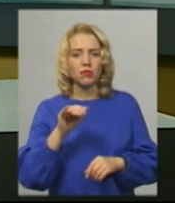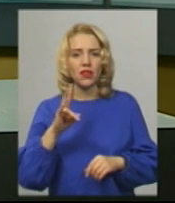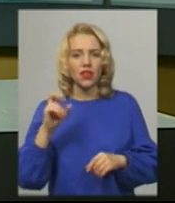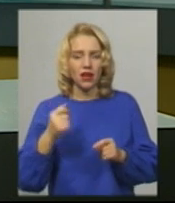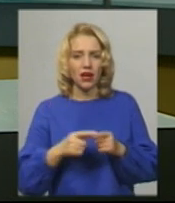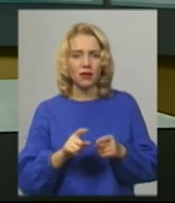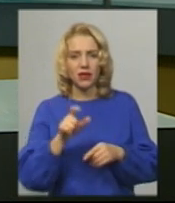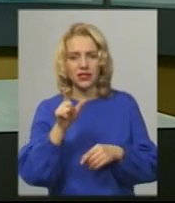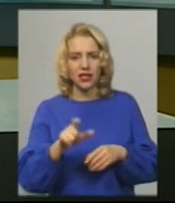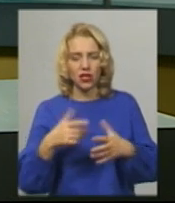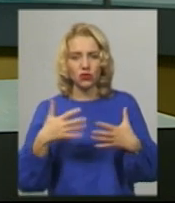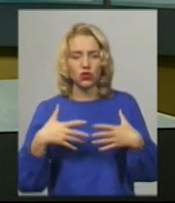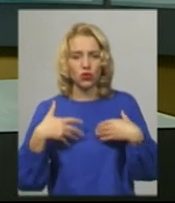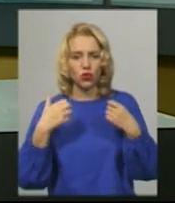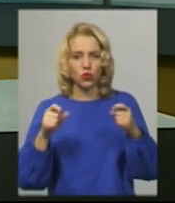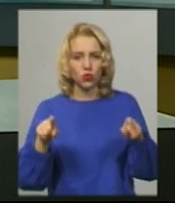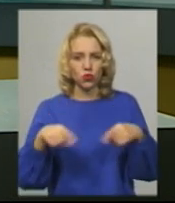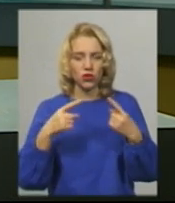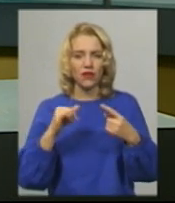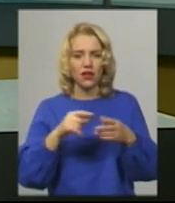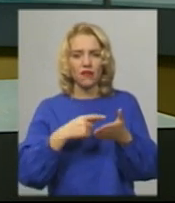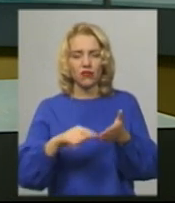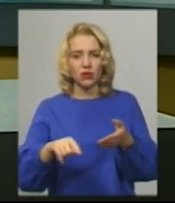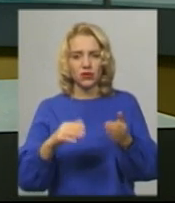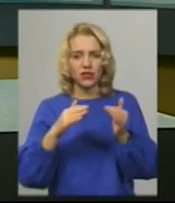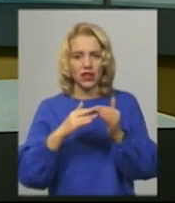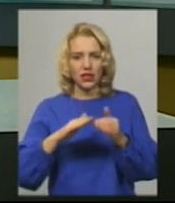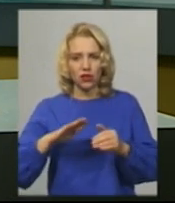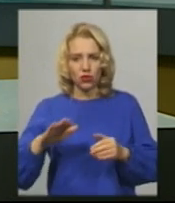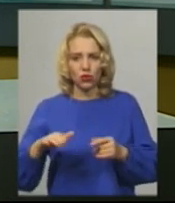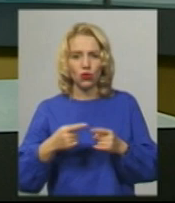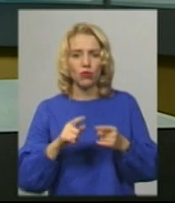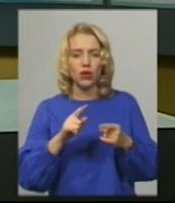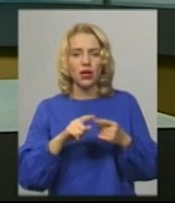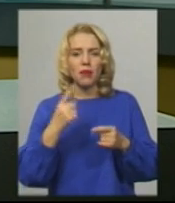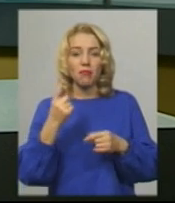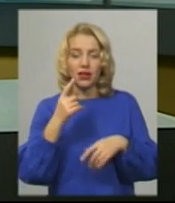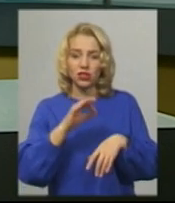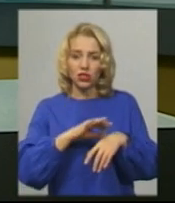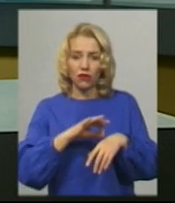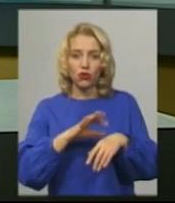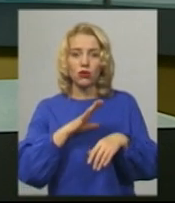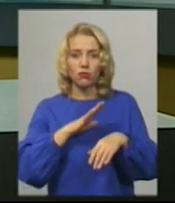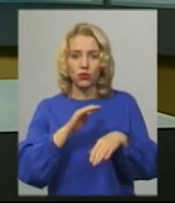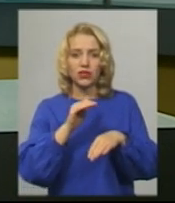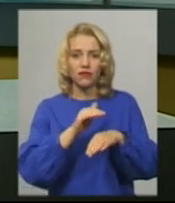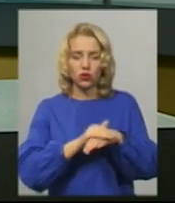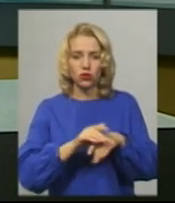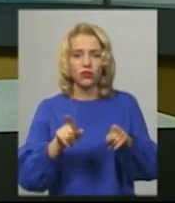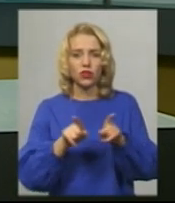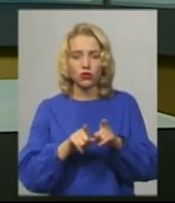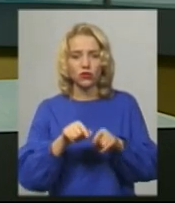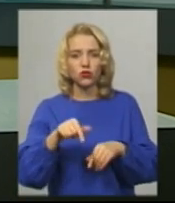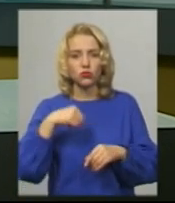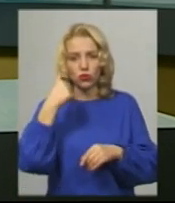пацієнт одужав і виписаний зі стаціонару. Нагадую, перший аналогічний випадок захворювання на дифтерію фіксували на Хмельниччині також